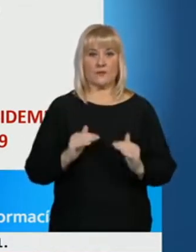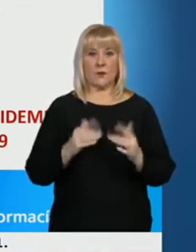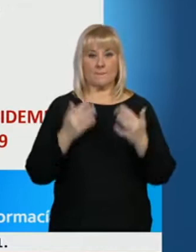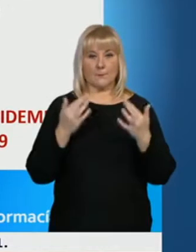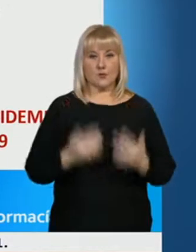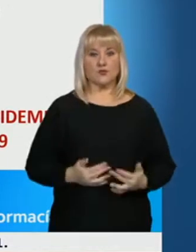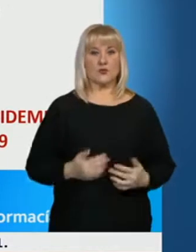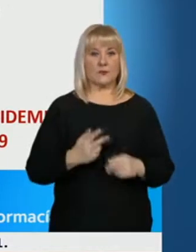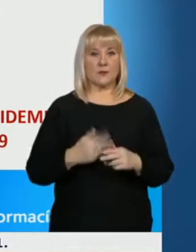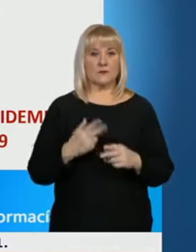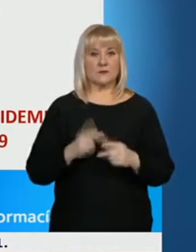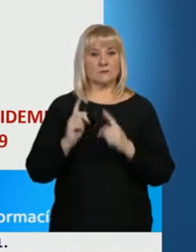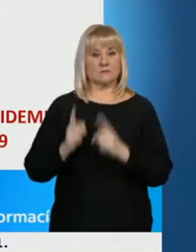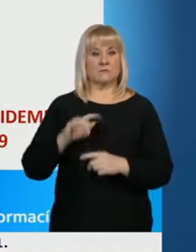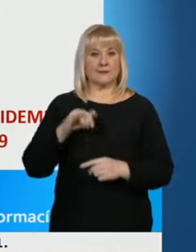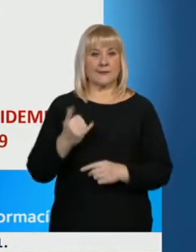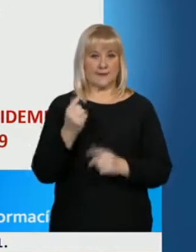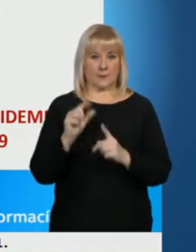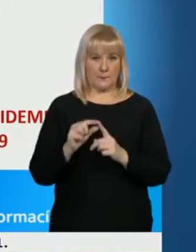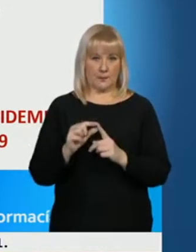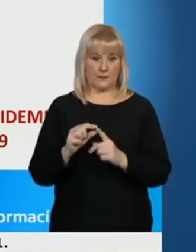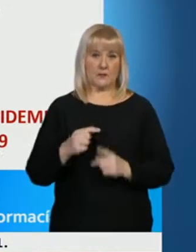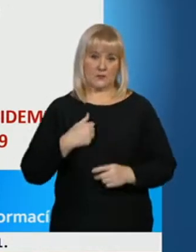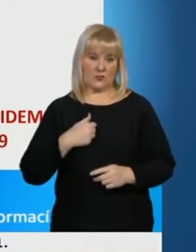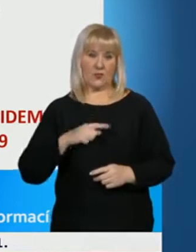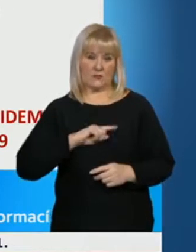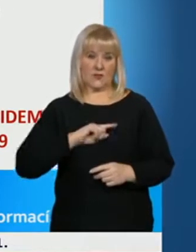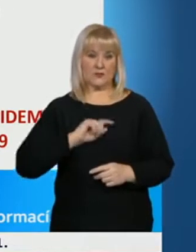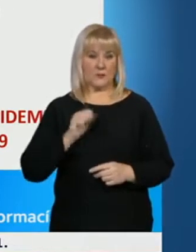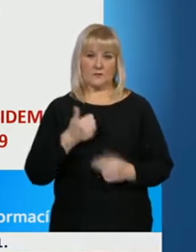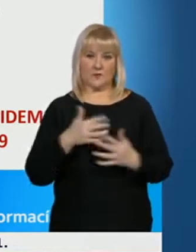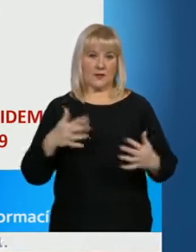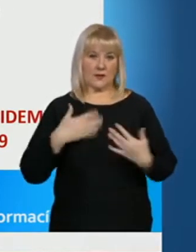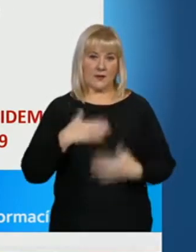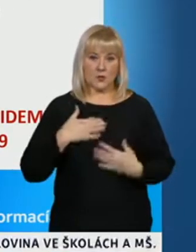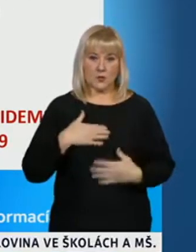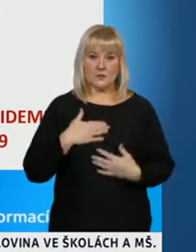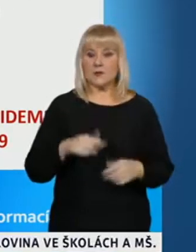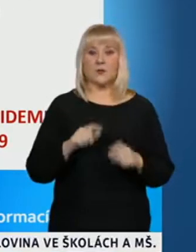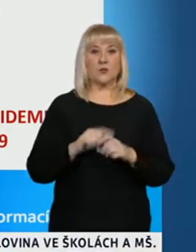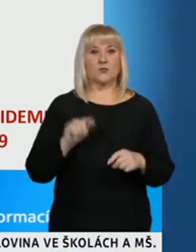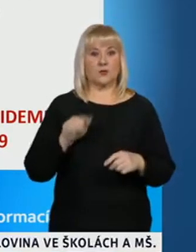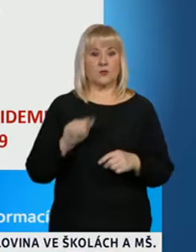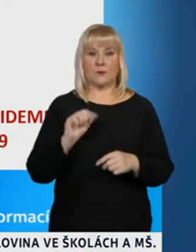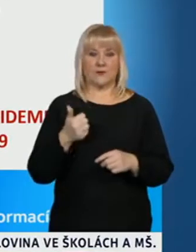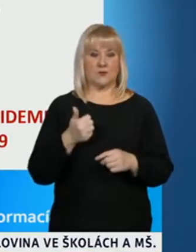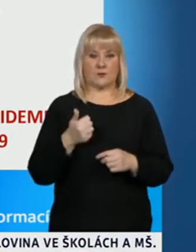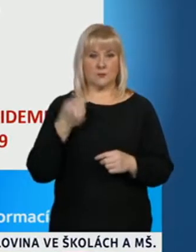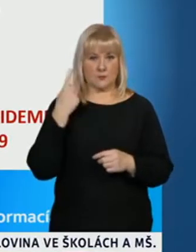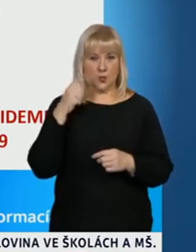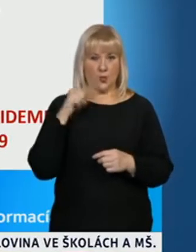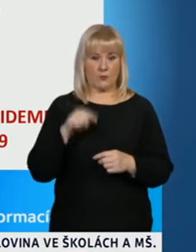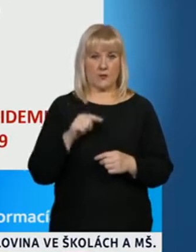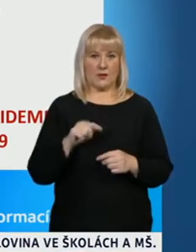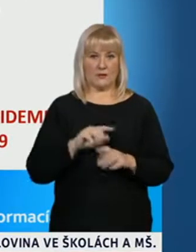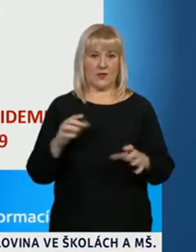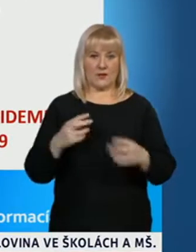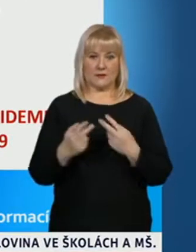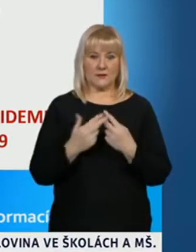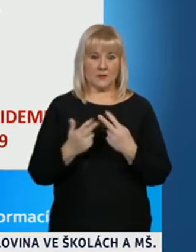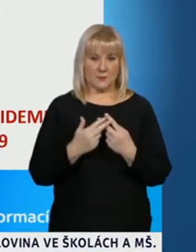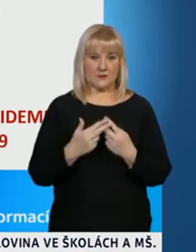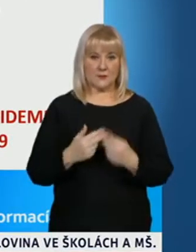jednotkách intenzivní péče, z čehož mám já osobně největší radost, protože to je ten nejtvrdší parametr toho zdravotního